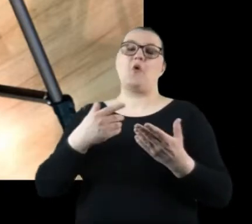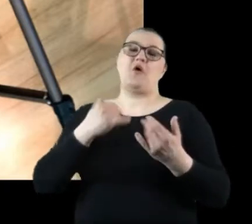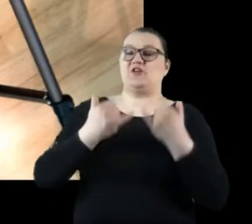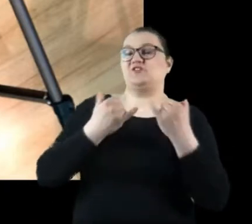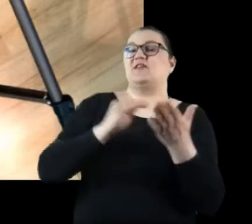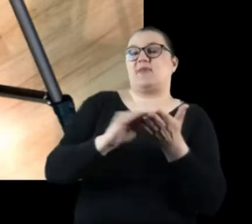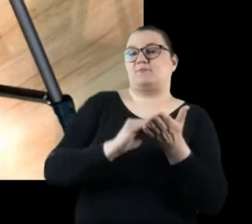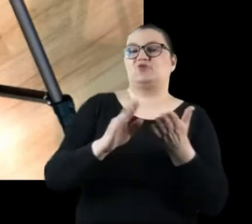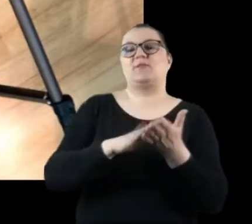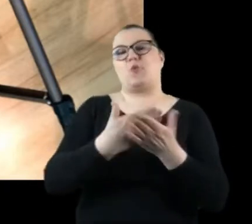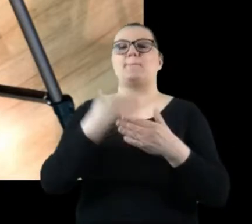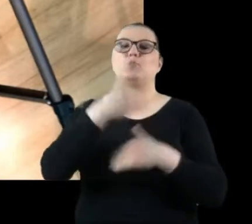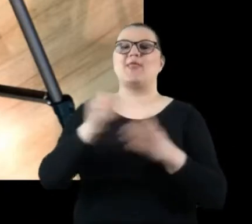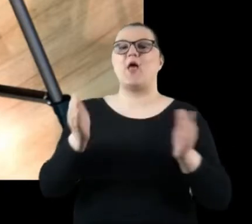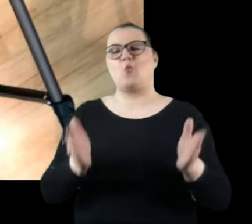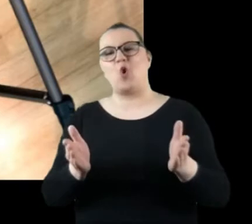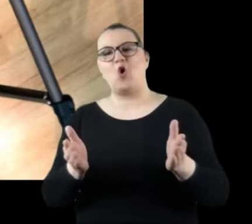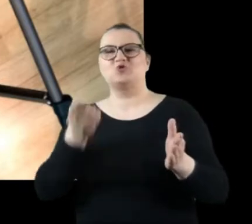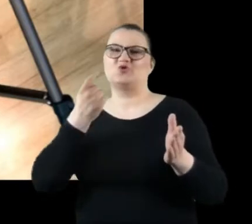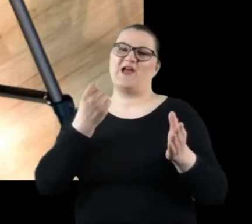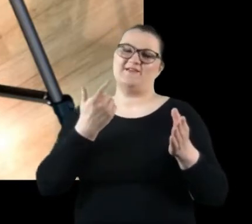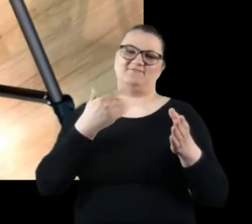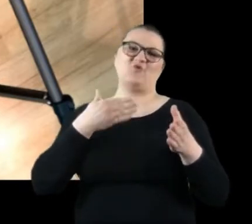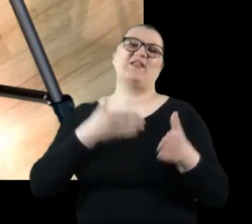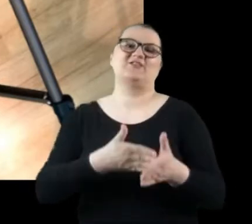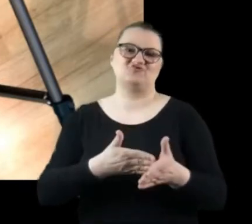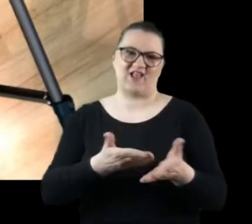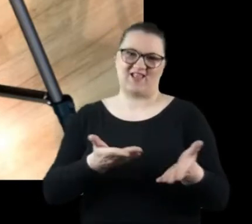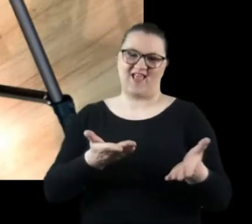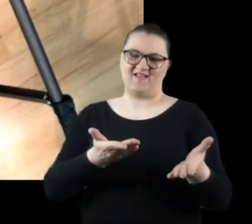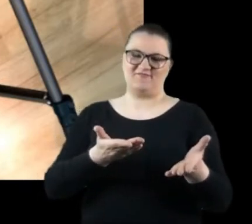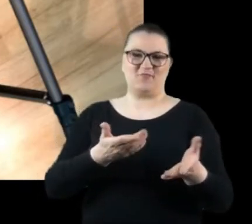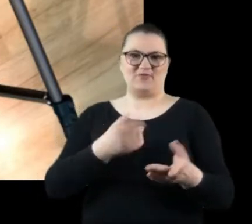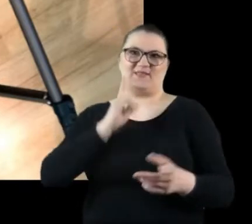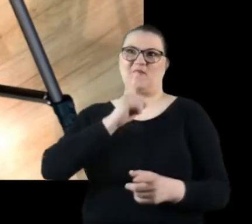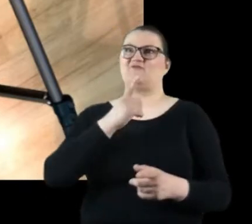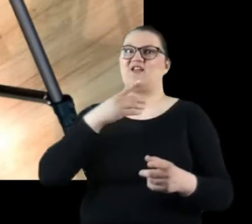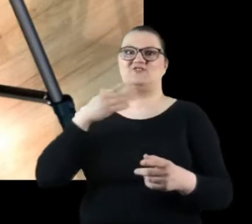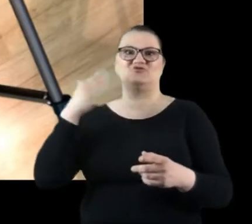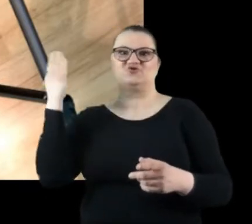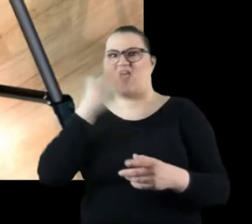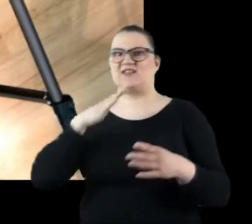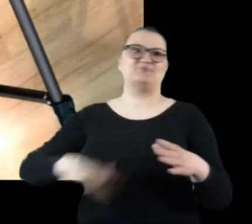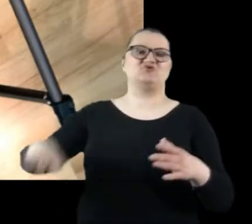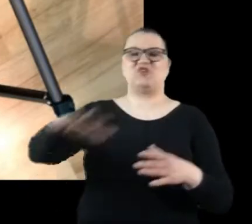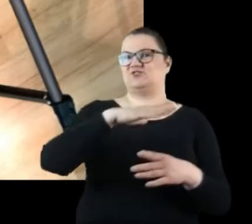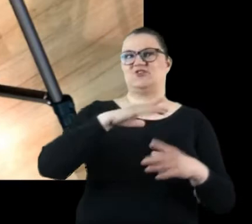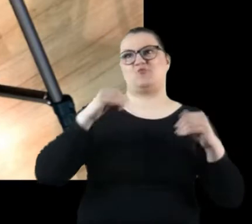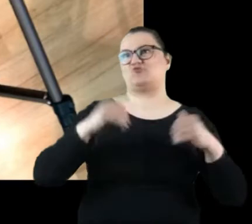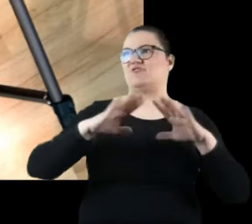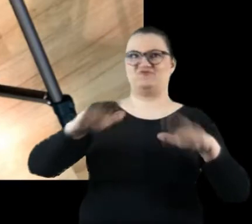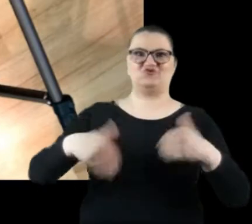że byłoby to pudełko, byłoby to trochę ograniczające, bo tak naprawdę wyczernioną przestrzenią zamkniętą może być wszystko.